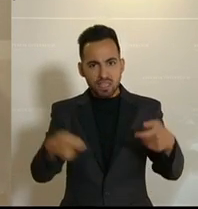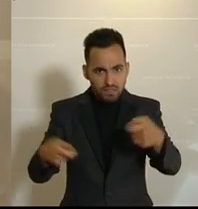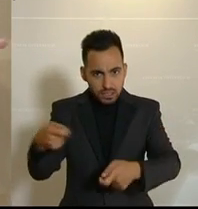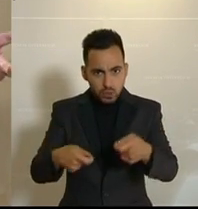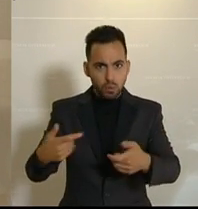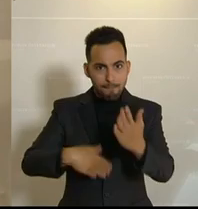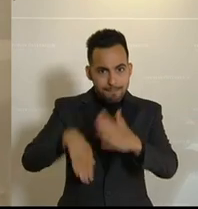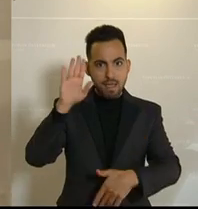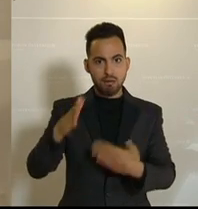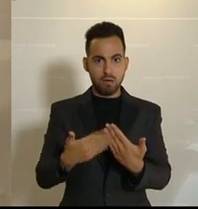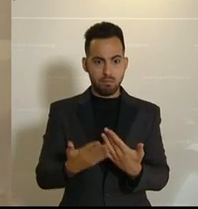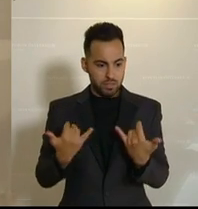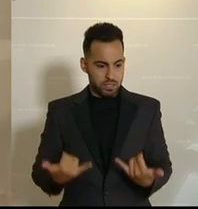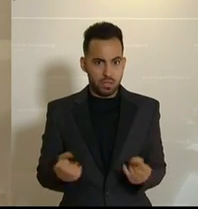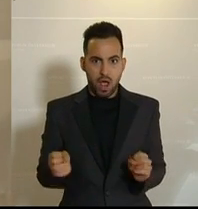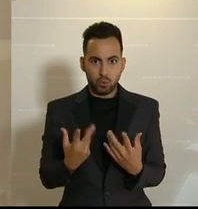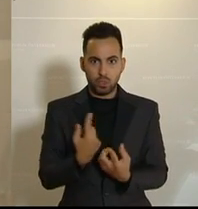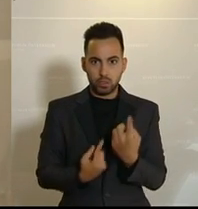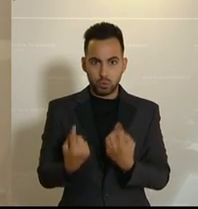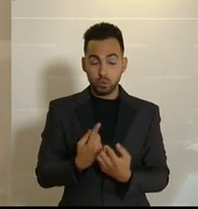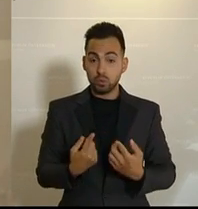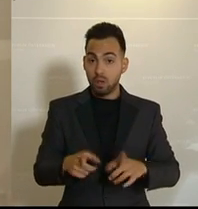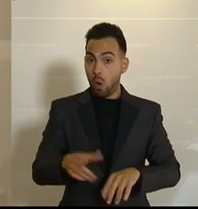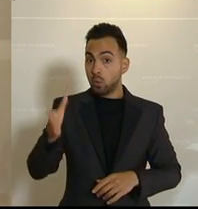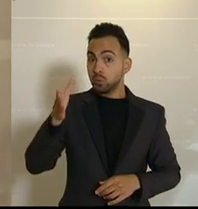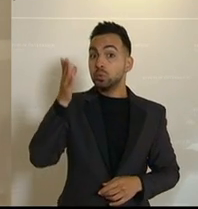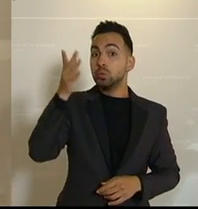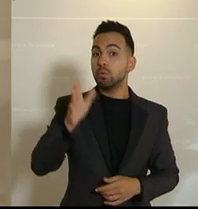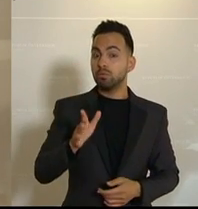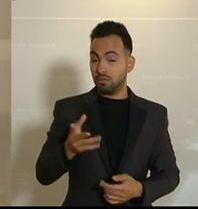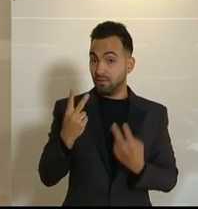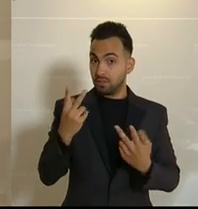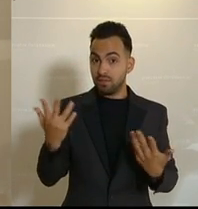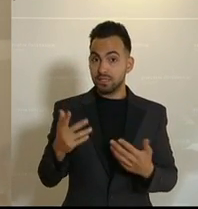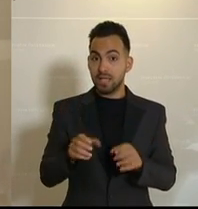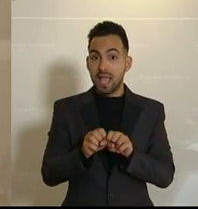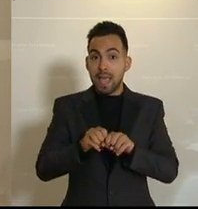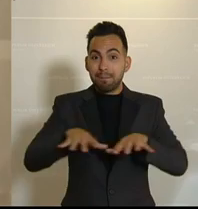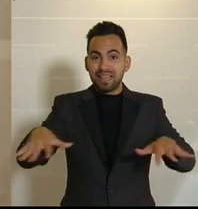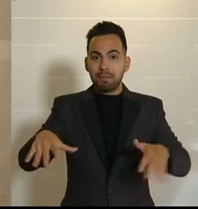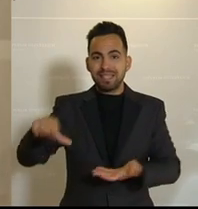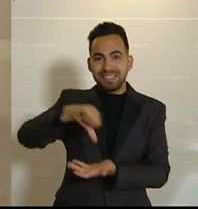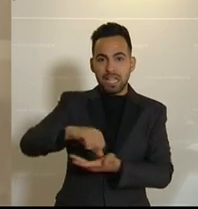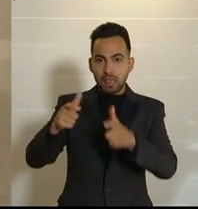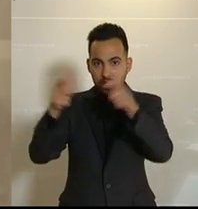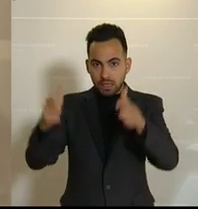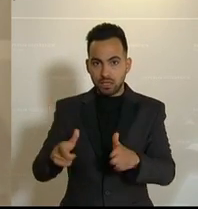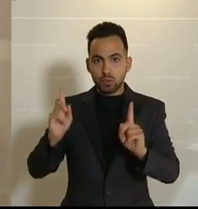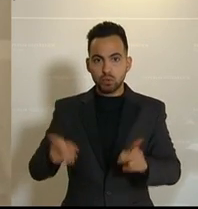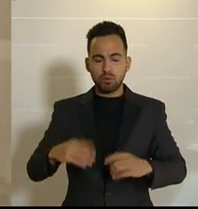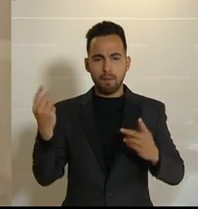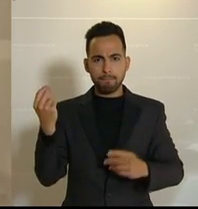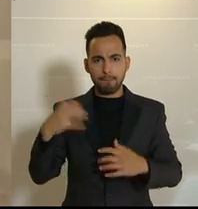Beispiel aufgrund der aktuellen Lage, und es wird auch für die Zukunft wichtig sein, Epidemiezentren einzurichten. Das